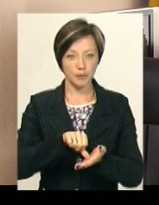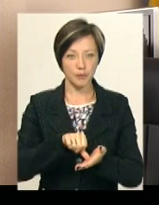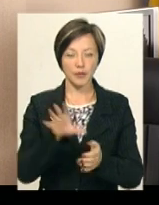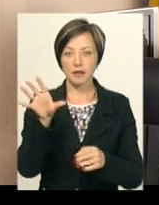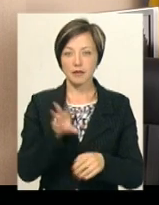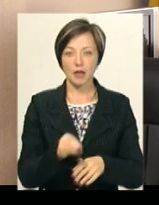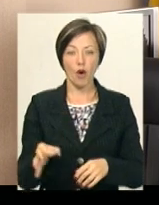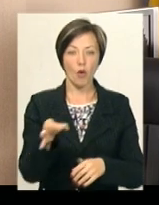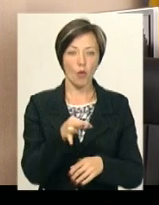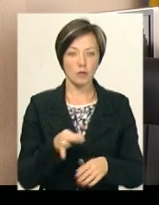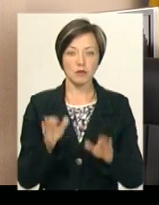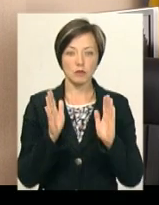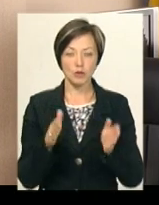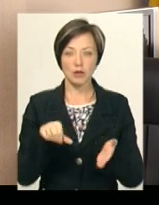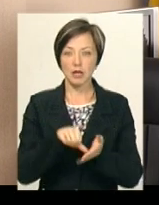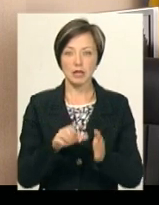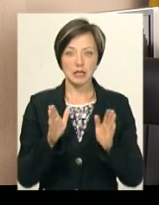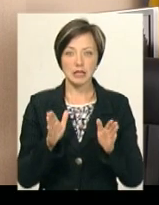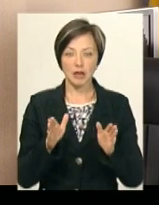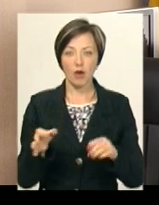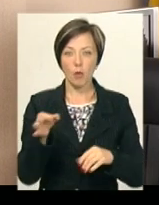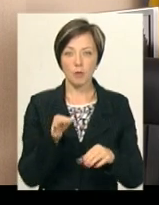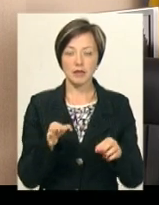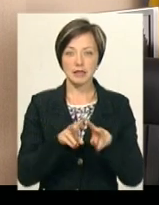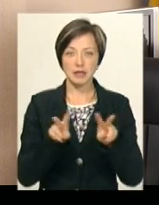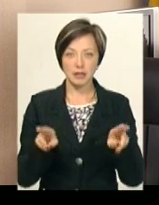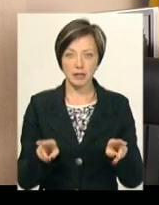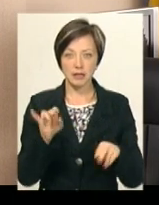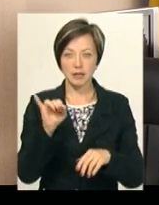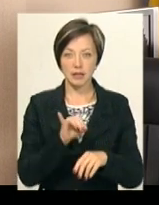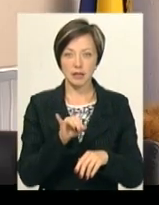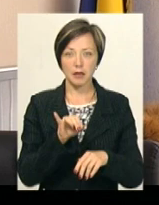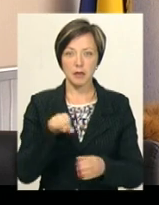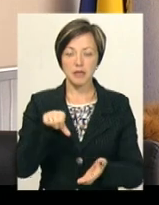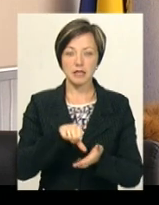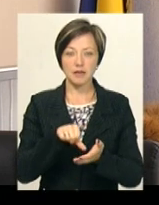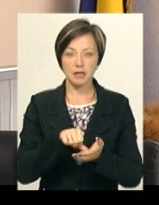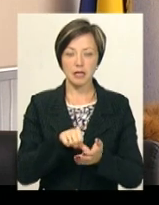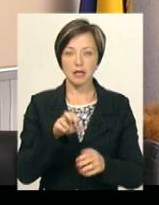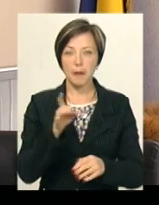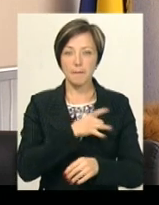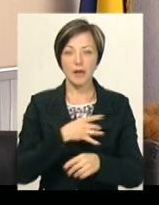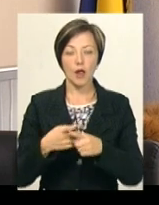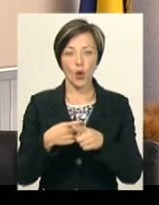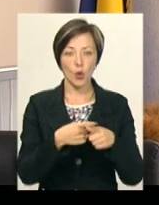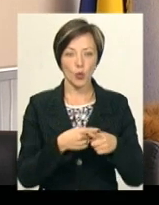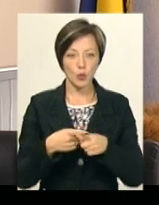вся область, буде брати участь не тільки вся область, буде і представники з Білорусі,